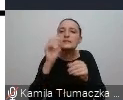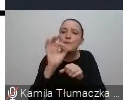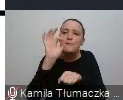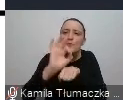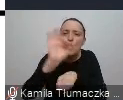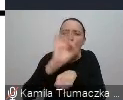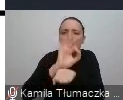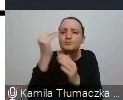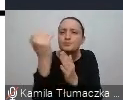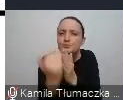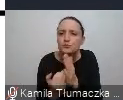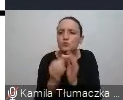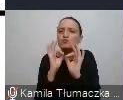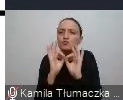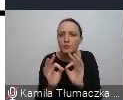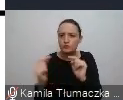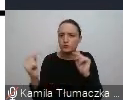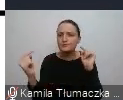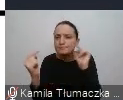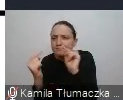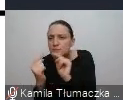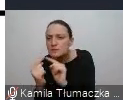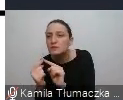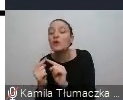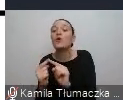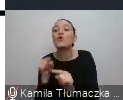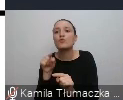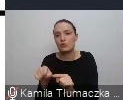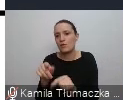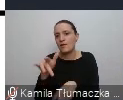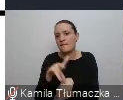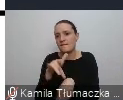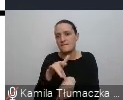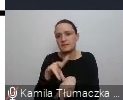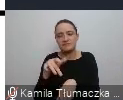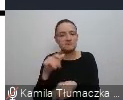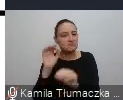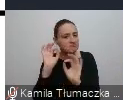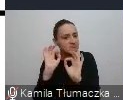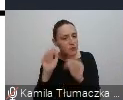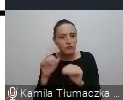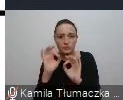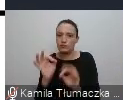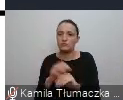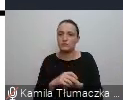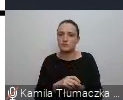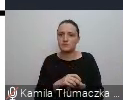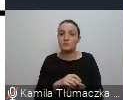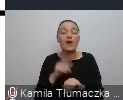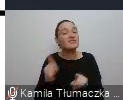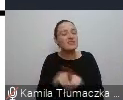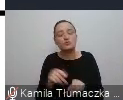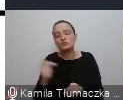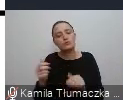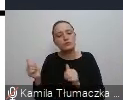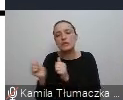technologie, bo tylko takie spełniające definicje można tutaj używać, mają szansę być skuteczne i dobrze oczywiście poprowadzone w